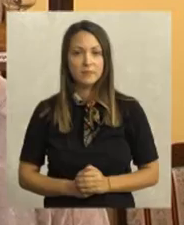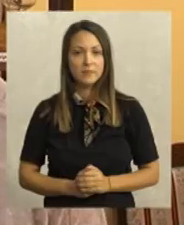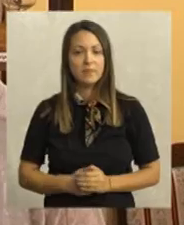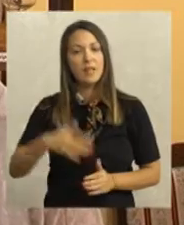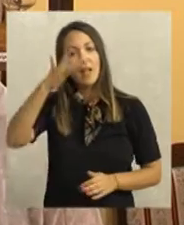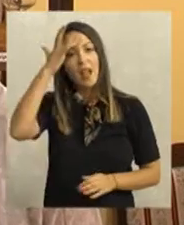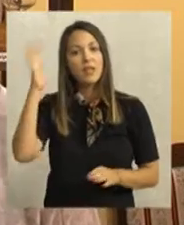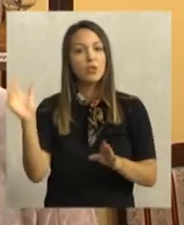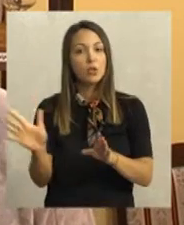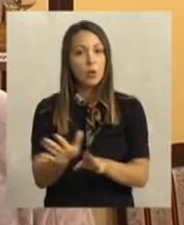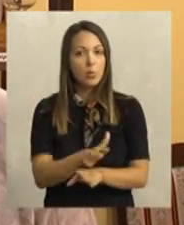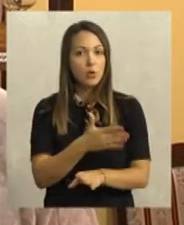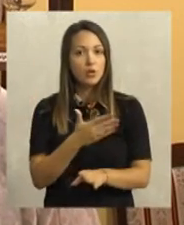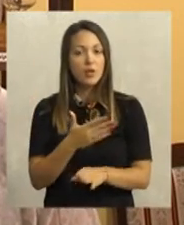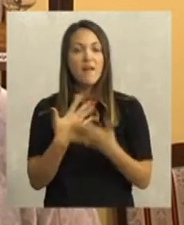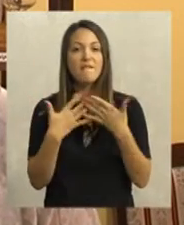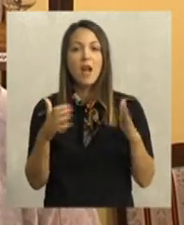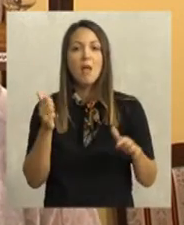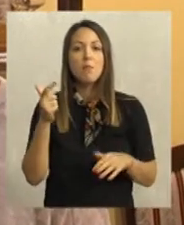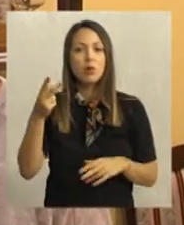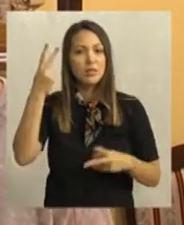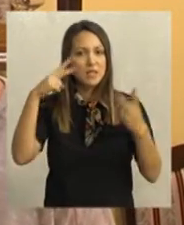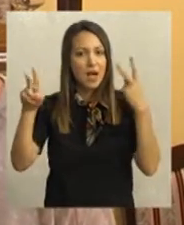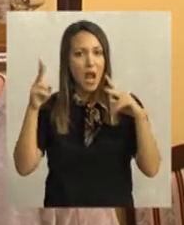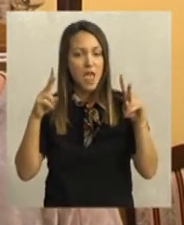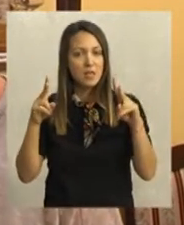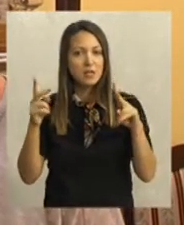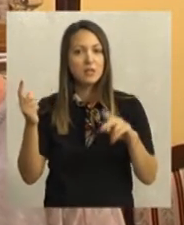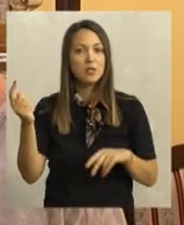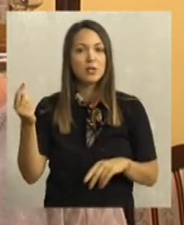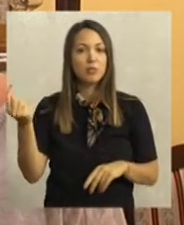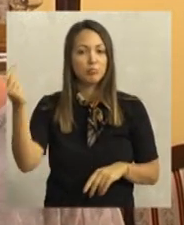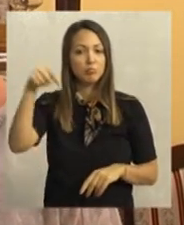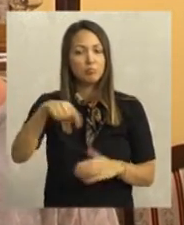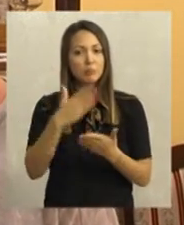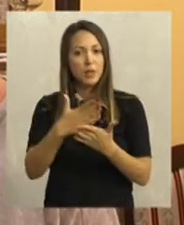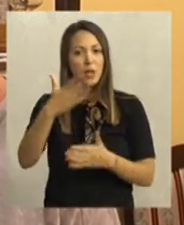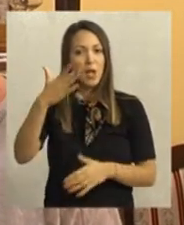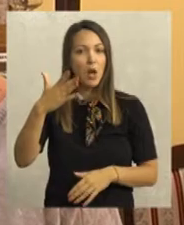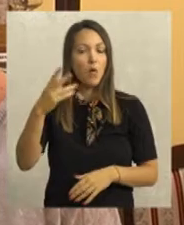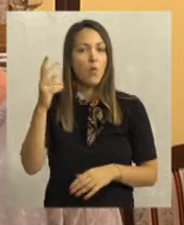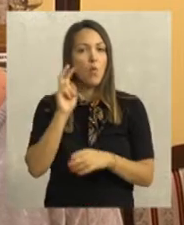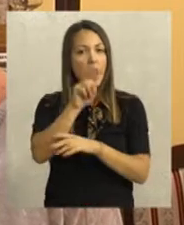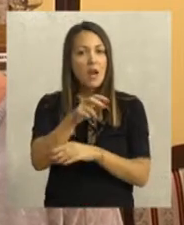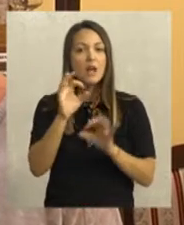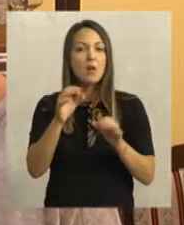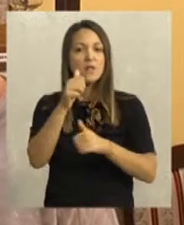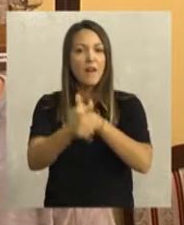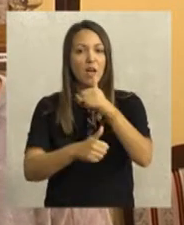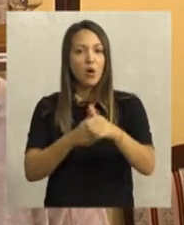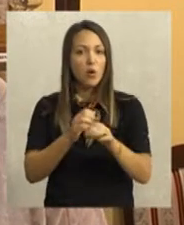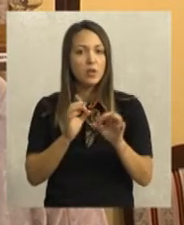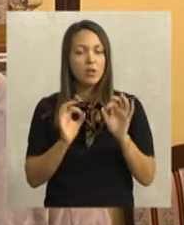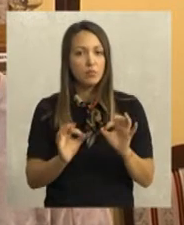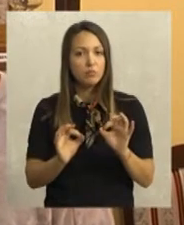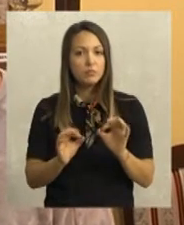Leto je iza nas i veliki broj stranaca je tokom leta posetio Karlovce kao i svake godine u